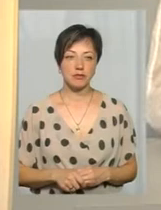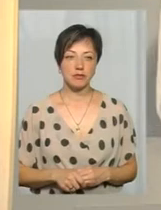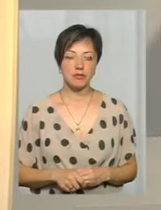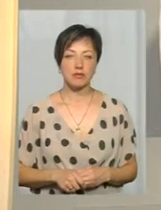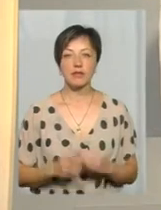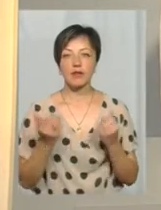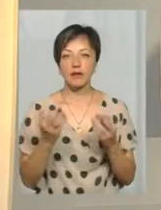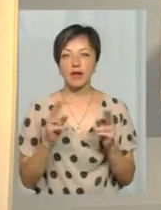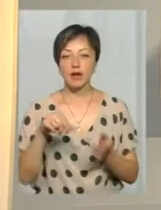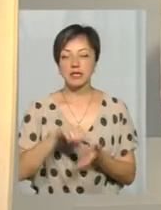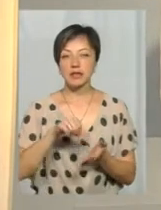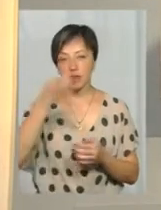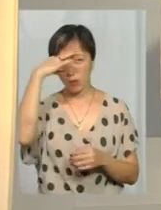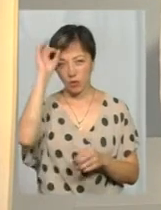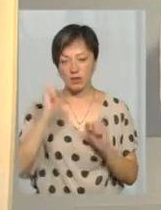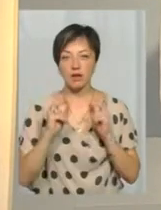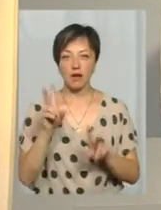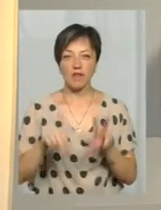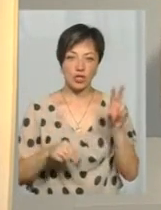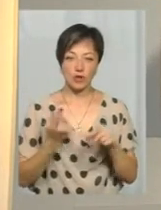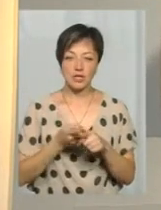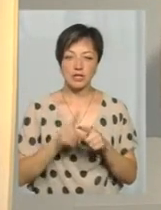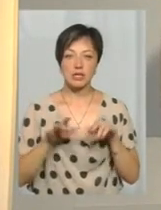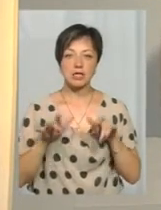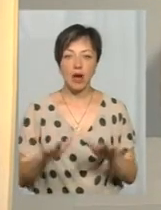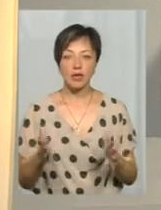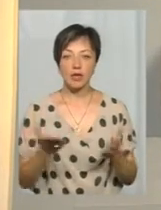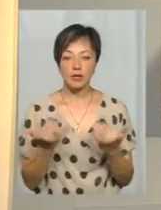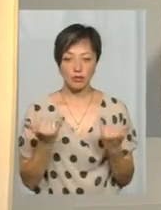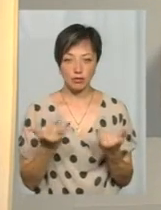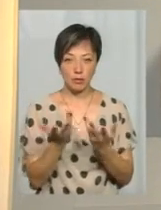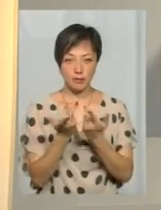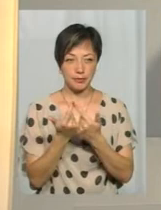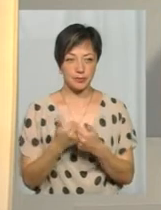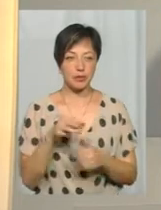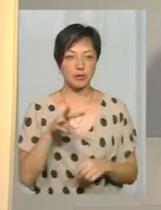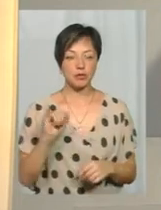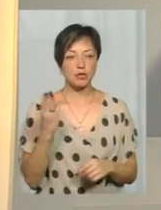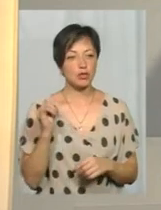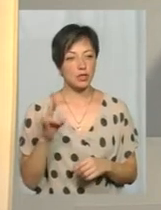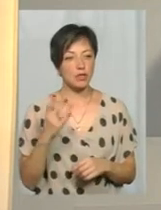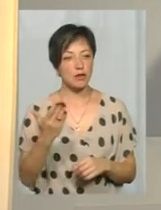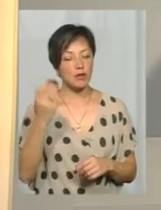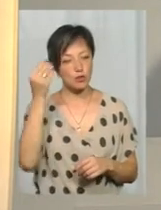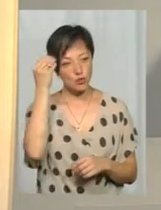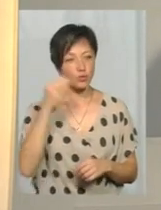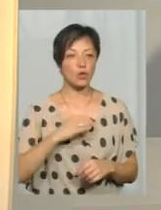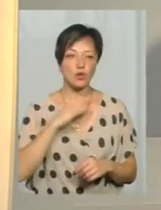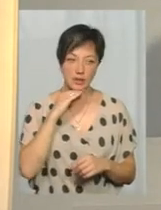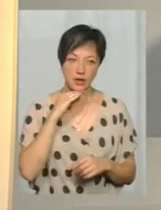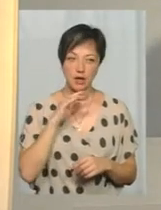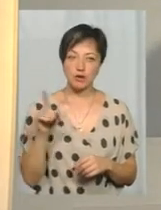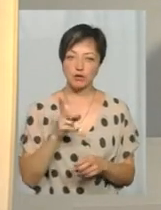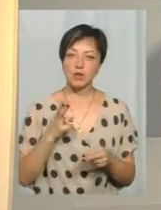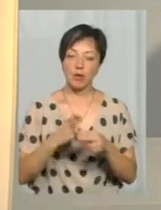Ви як представники поліції, як вважаєте, отих заходів, які щойно перелічив пан Мішин, от їх, на вашу думку, достатньо, аби